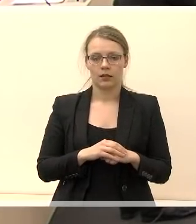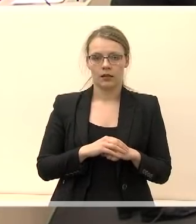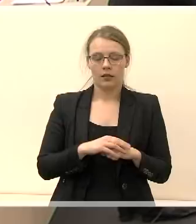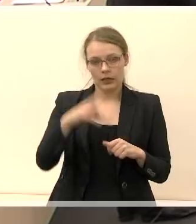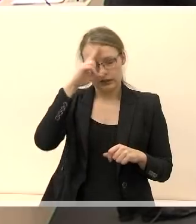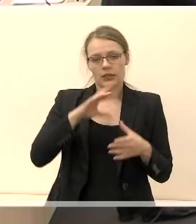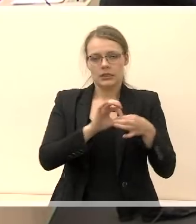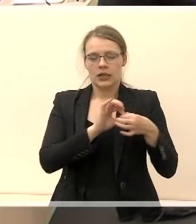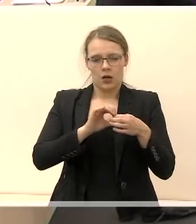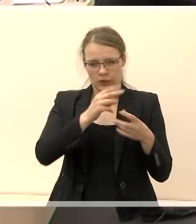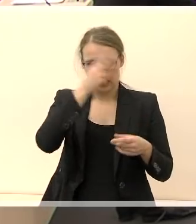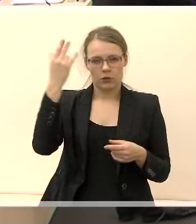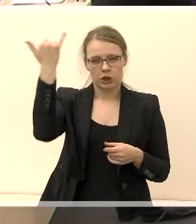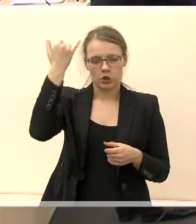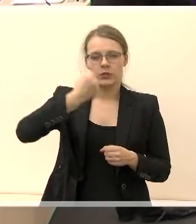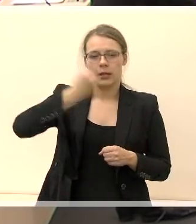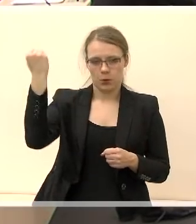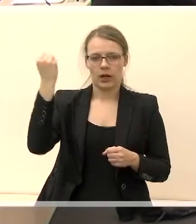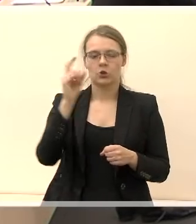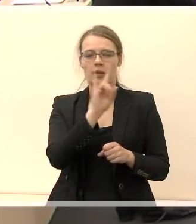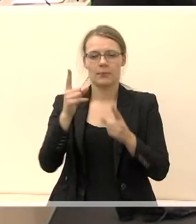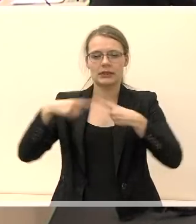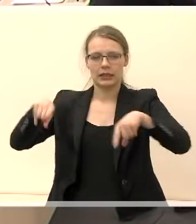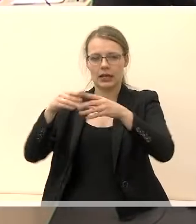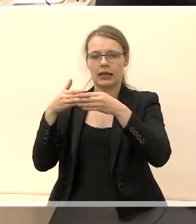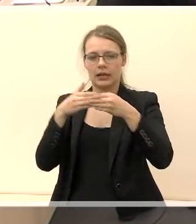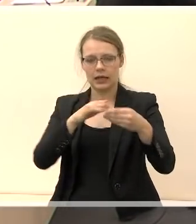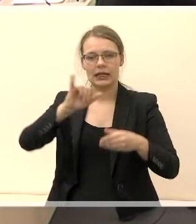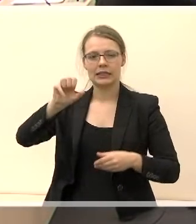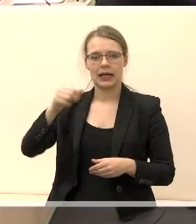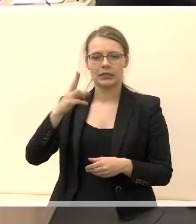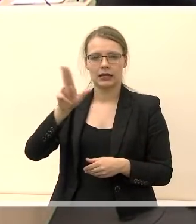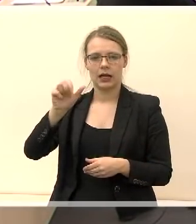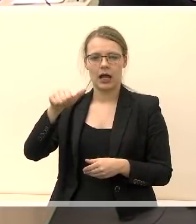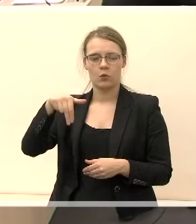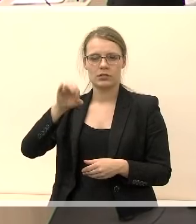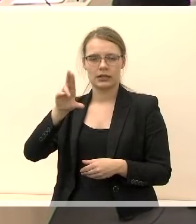krikščionių demokratų, Marijampolės Kyriaus ir lyderis Kostas Jankauskas, prašom.